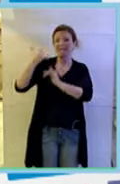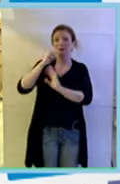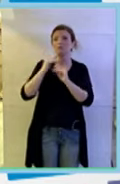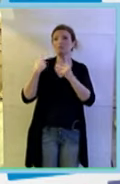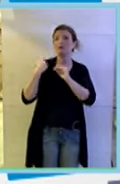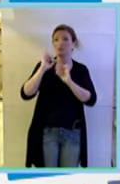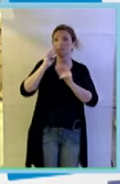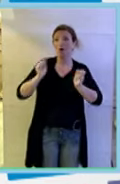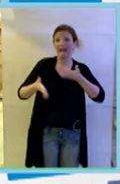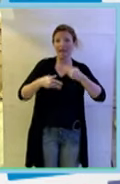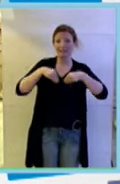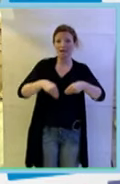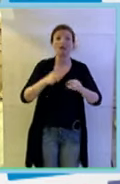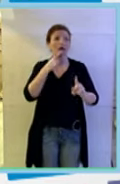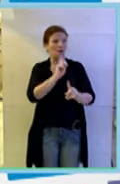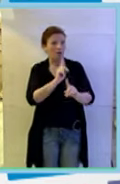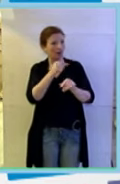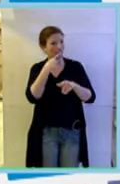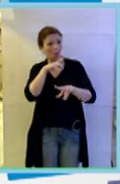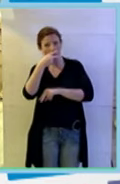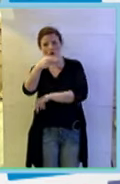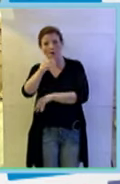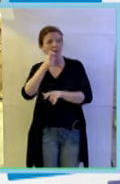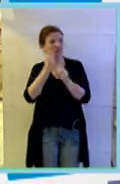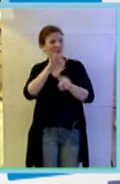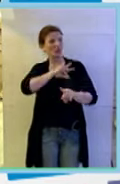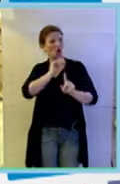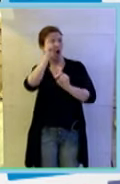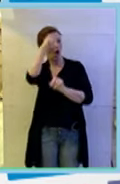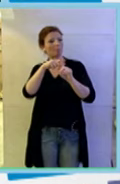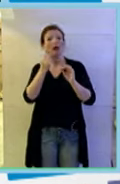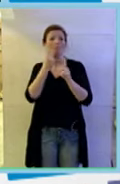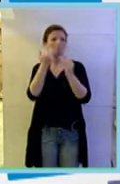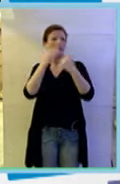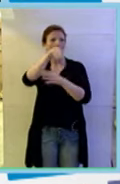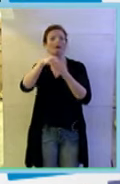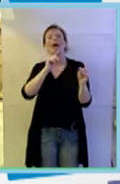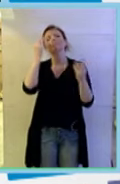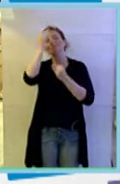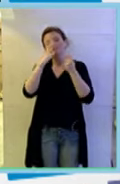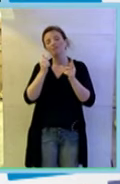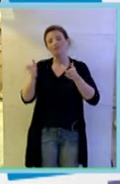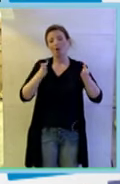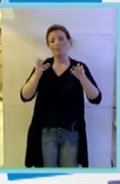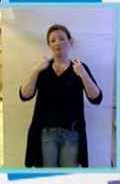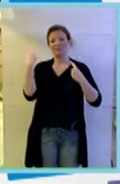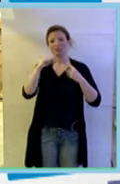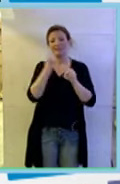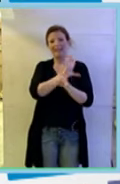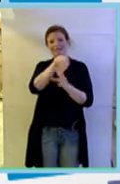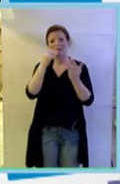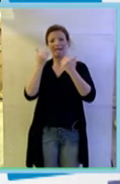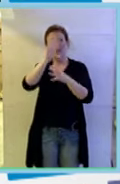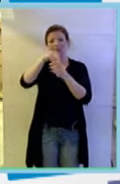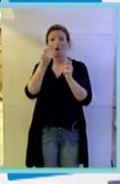detto, beh, tu di no, nella vita devi vincere il Nobel, non devi andare in Parlamento. Lei in realtà ha pensato che in questa fase della vita fosse importante farlo. Passo indietro. Parliamo di Open